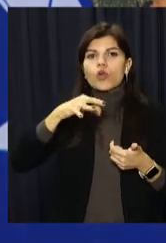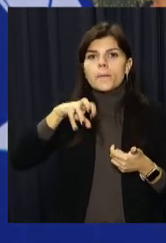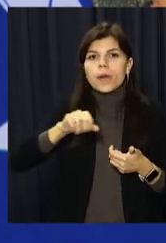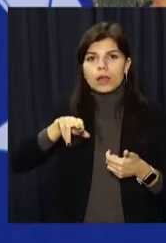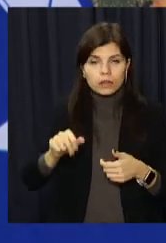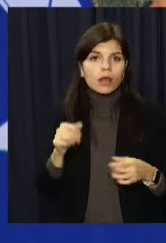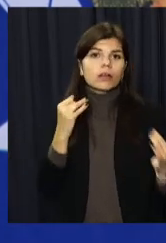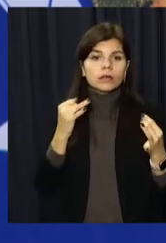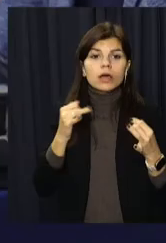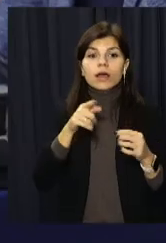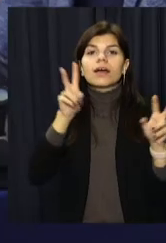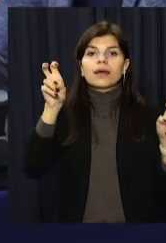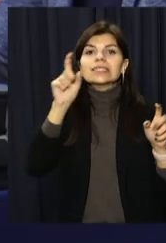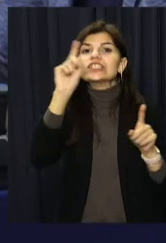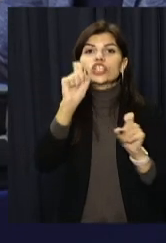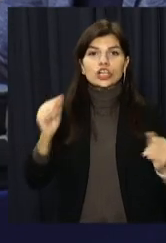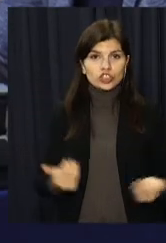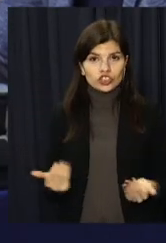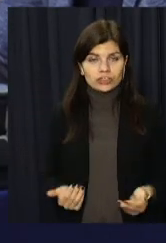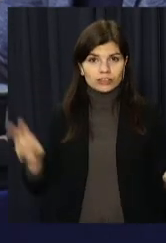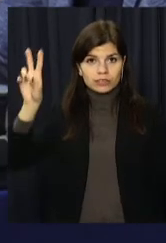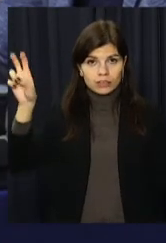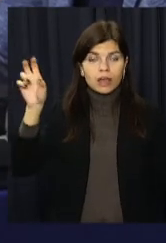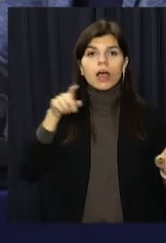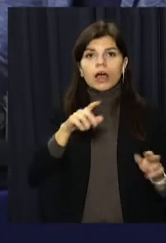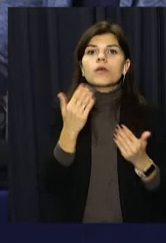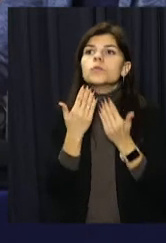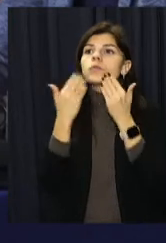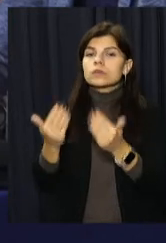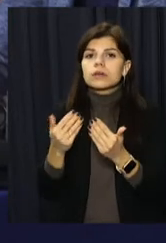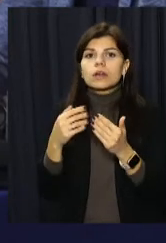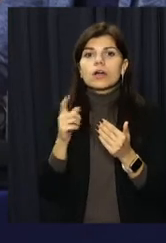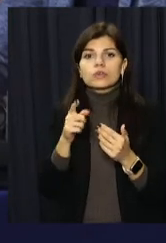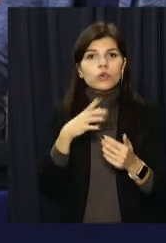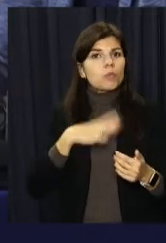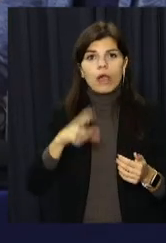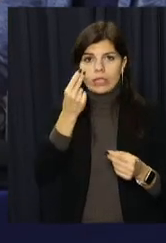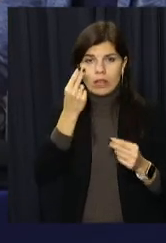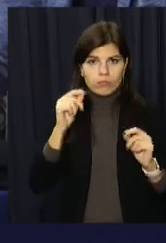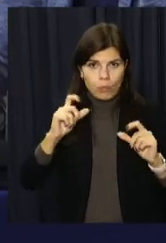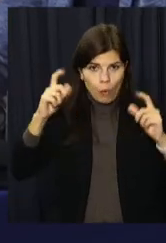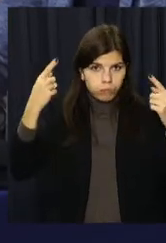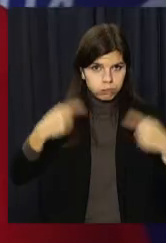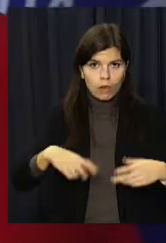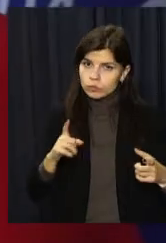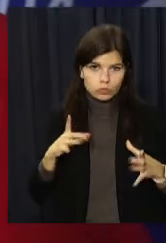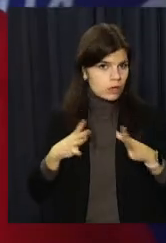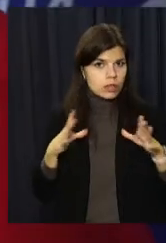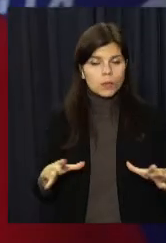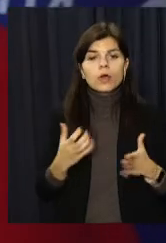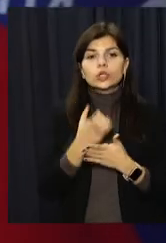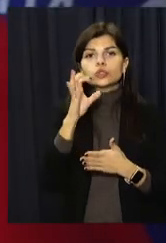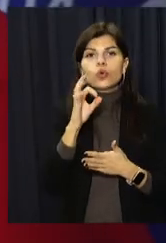опозиційної платформи «За життя» звернулися до центральної влади, аби запобігти тарифного геноциду. Протягом року проводили також